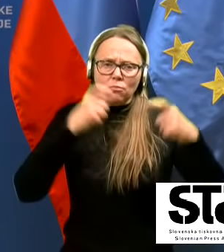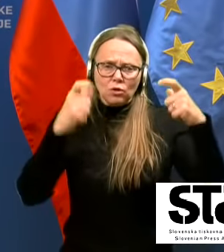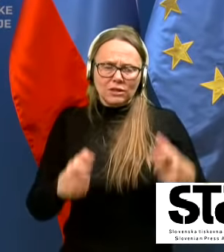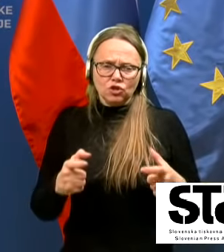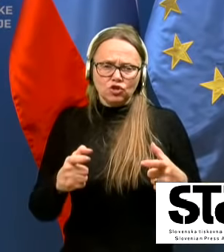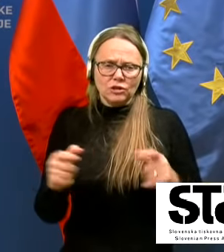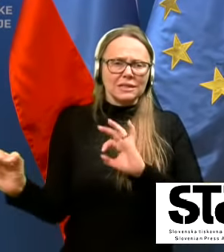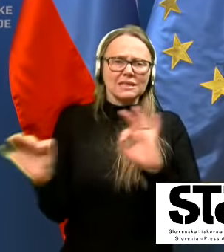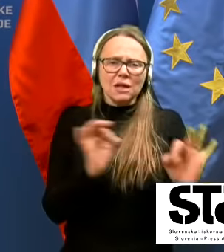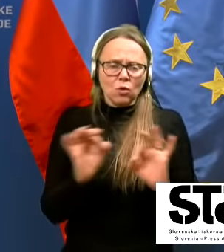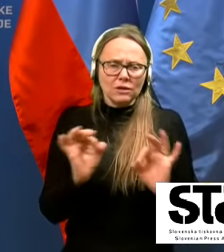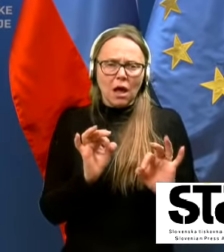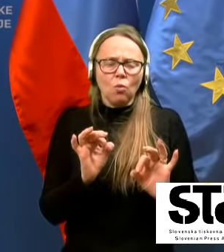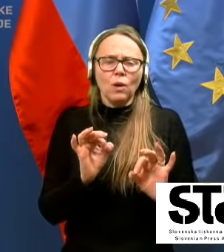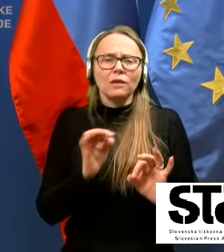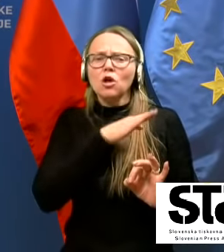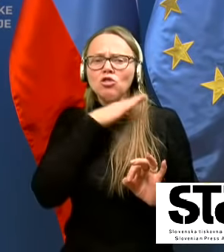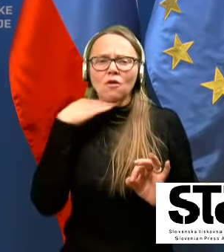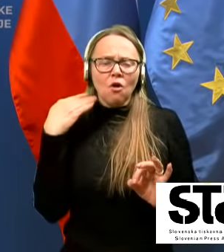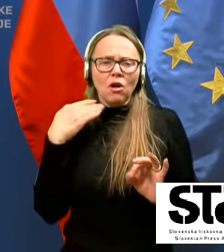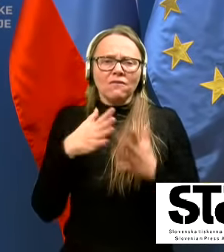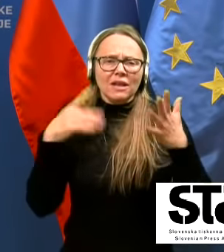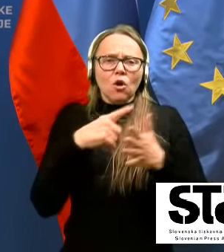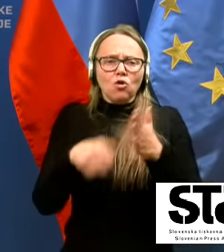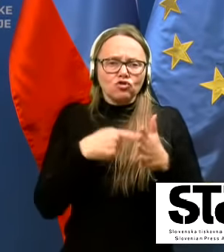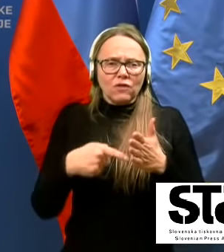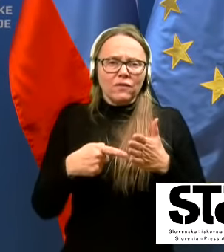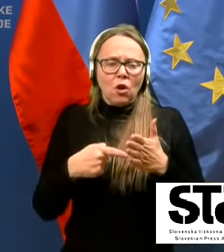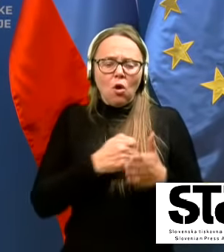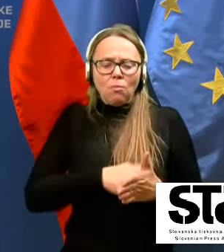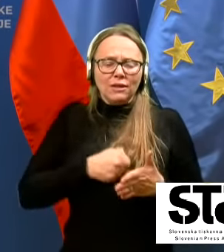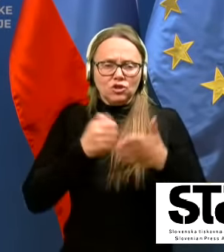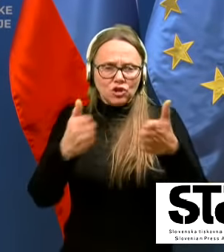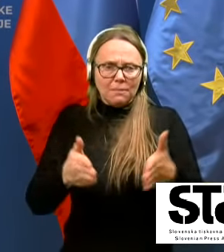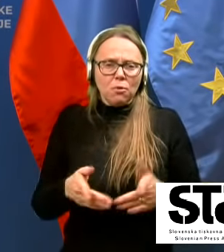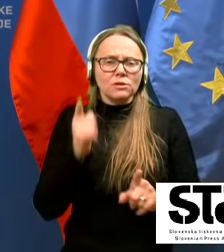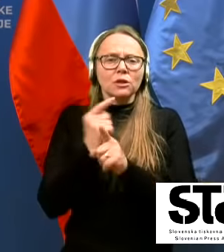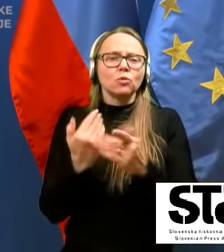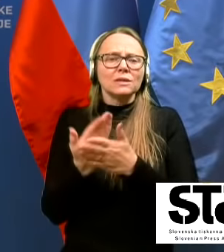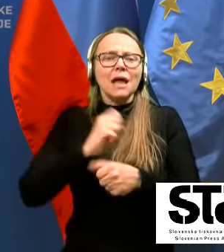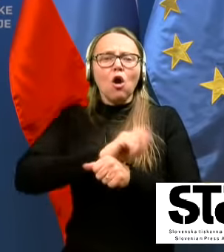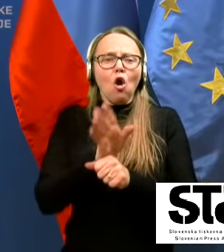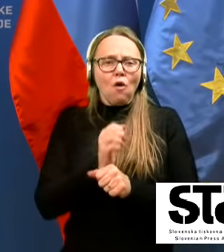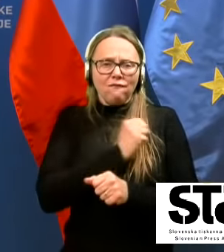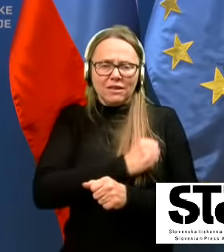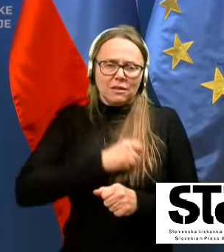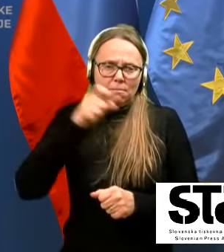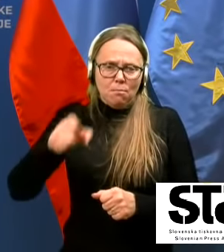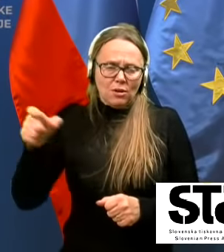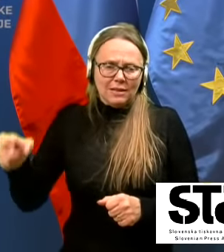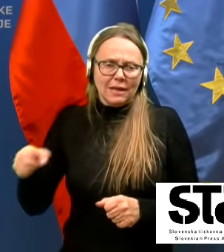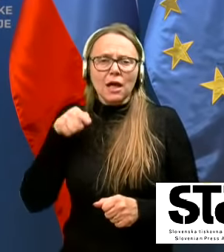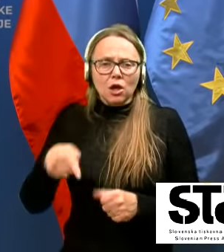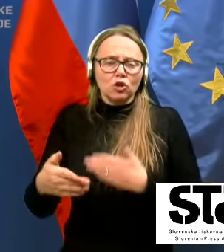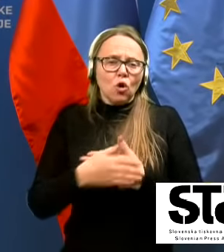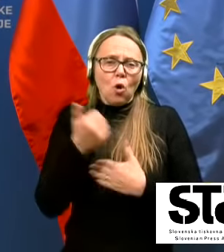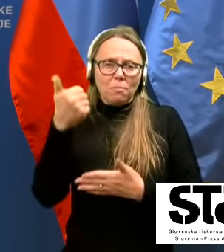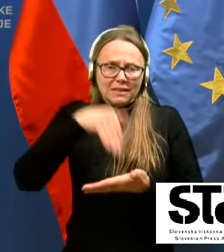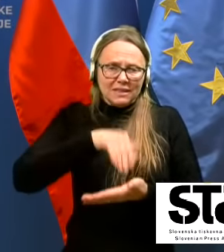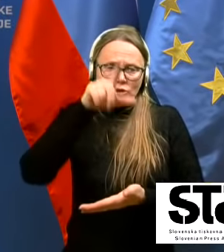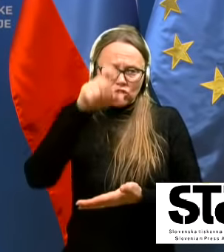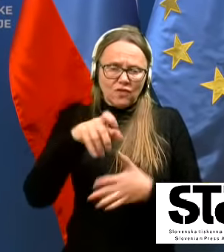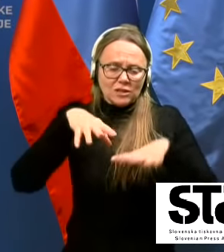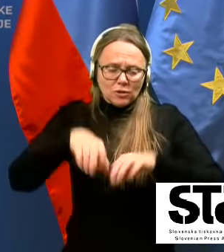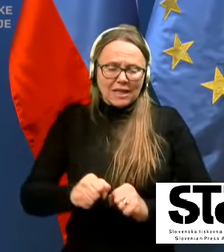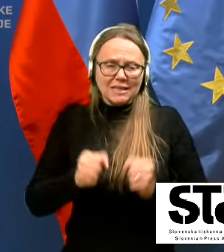zadostno število bolniških postelj, tudi za COVID bolnike, in da to samo na sebi, recimo, v 1200 zasedenih